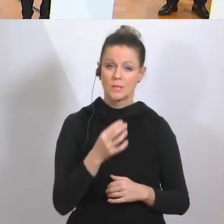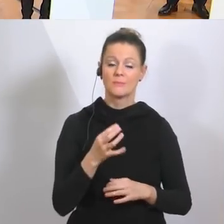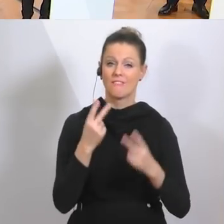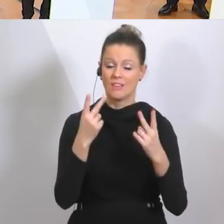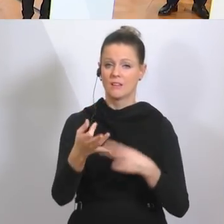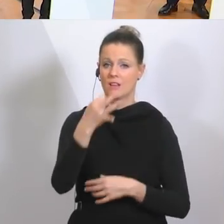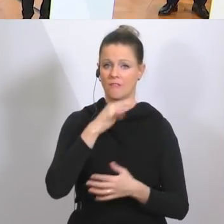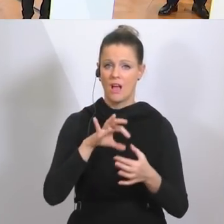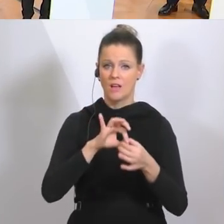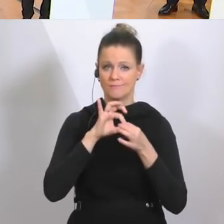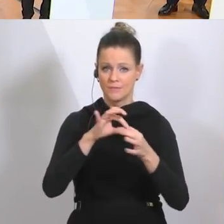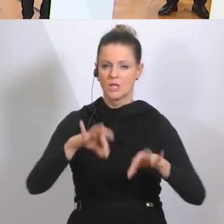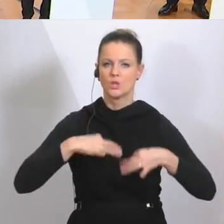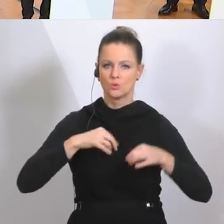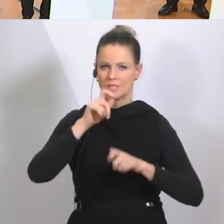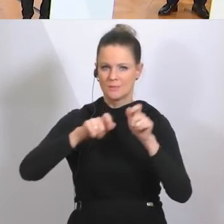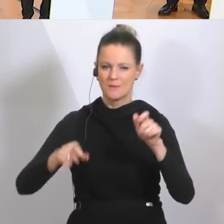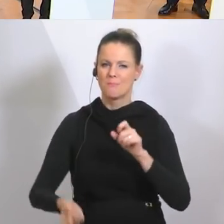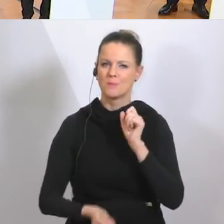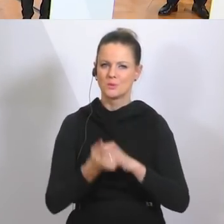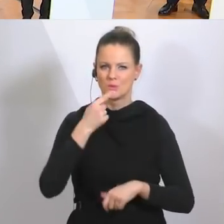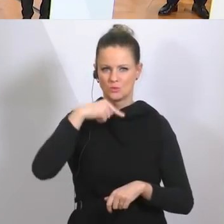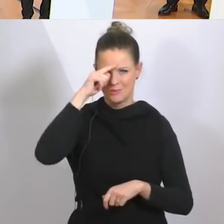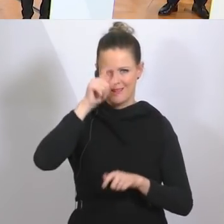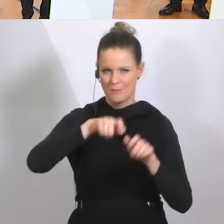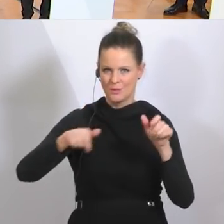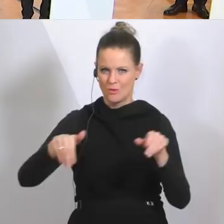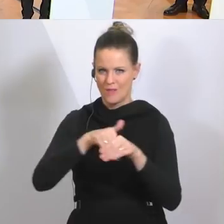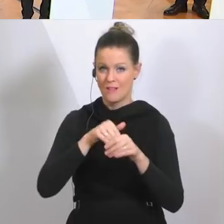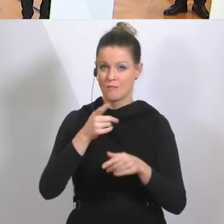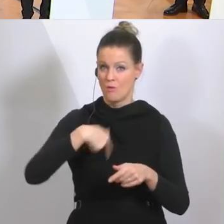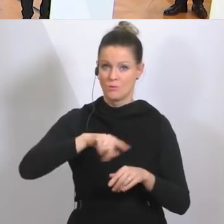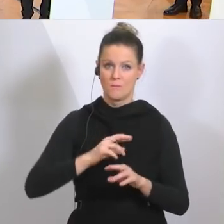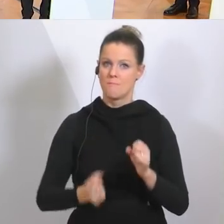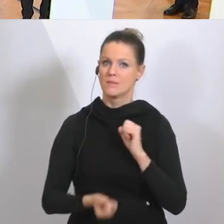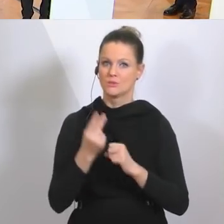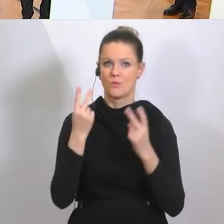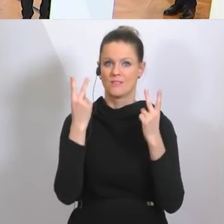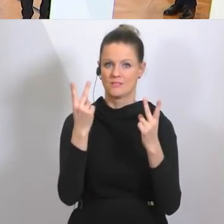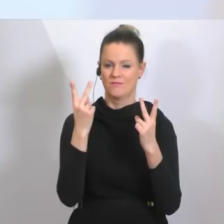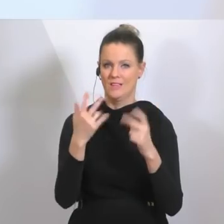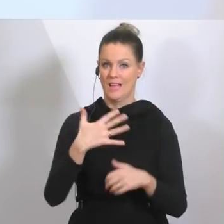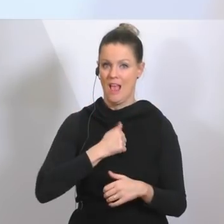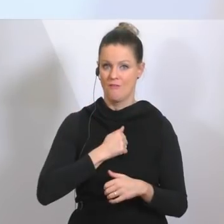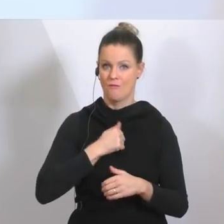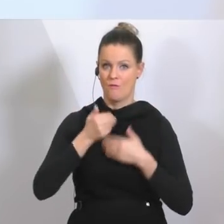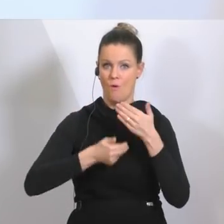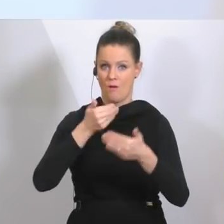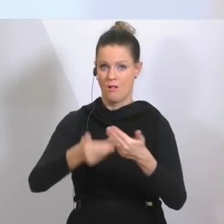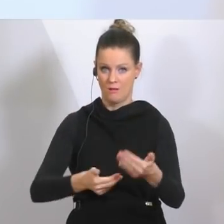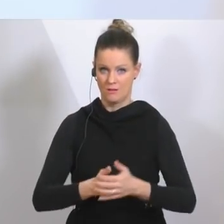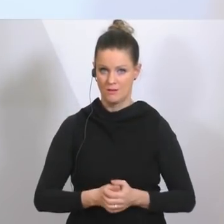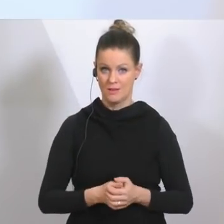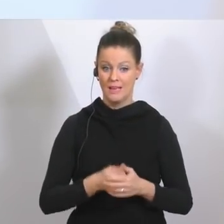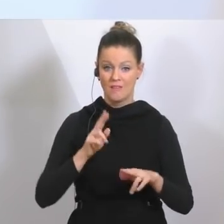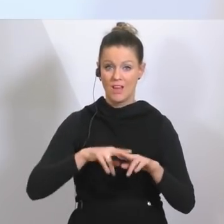Frage, denn vor allem das Spitalspersonal ist natürlich ein Schlüssel für uns, ein Schlüssel zum Erfolg. Je mehr Erkrankungen in diesem